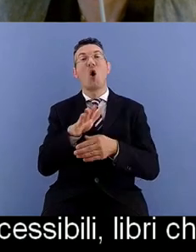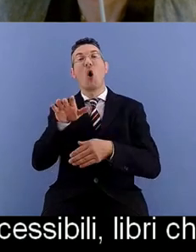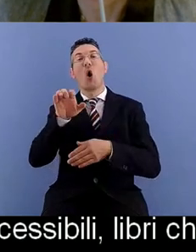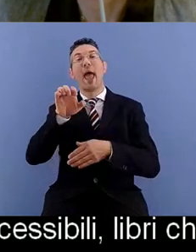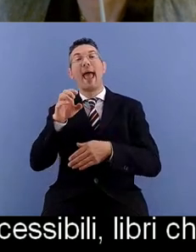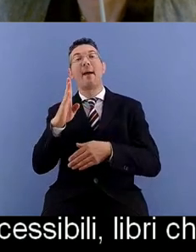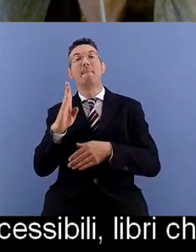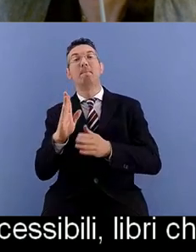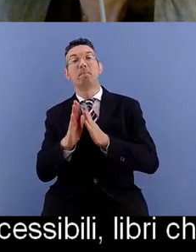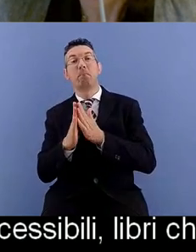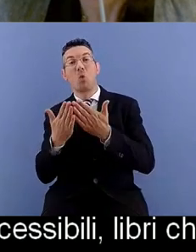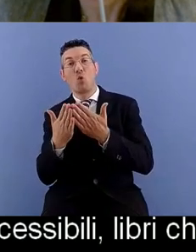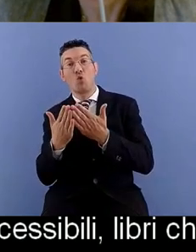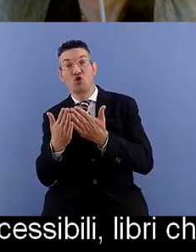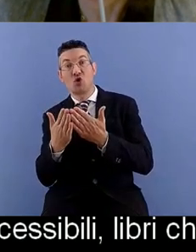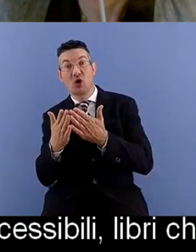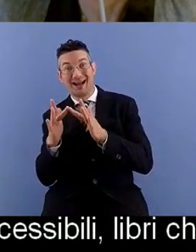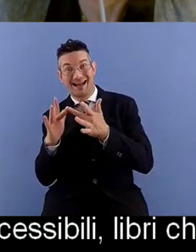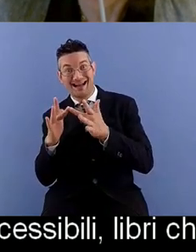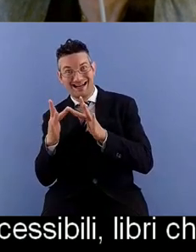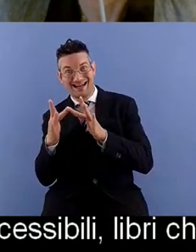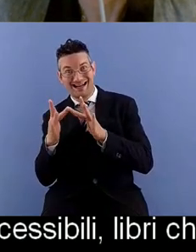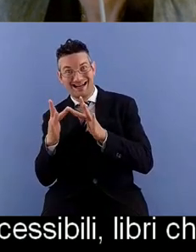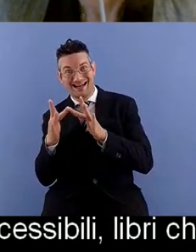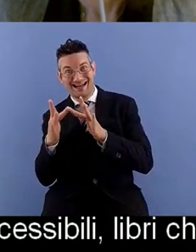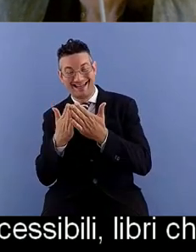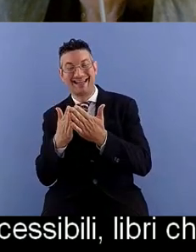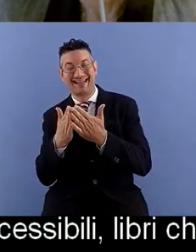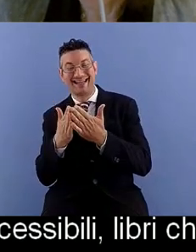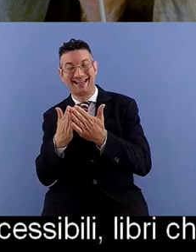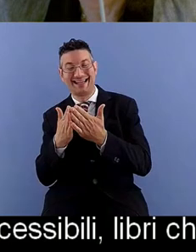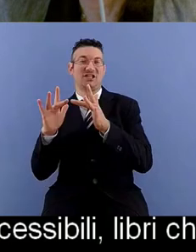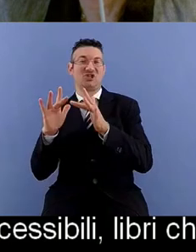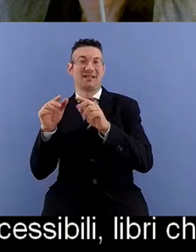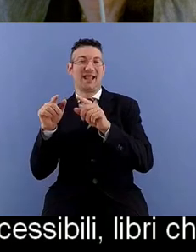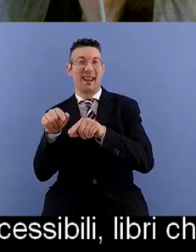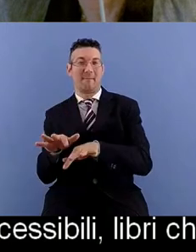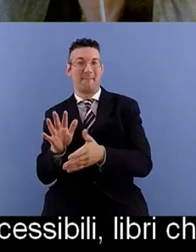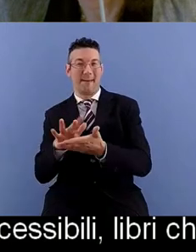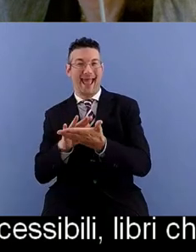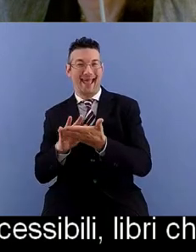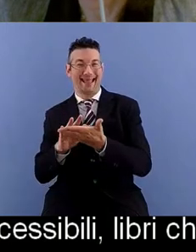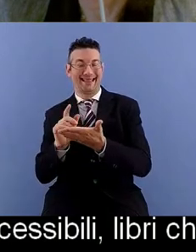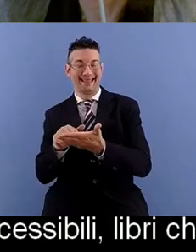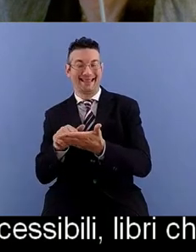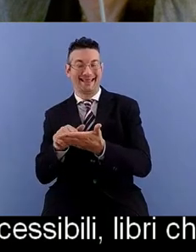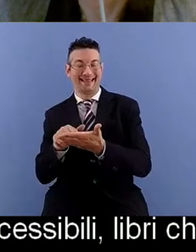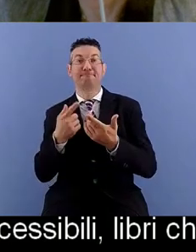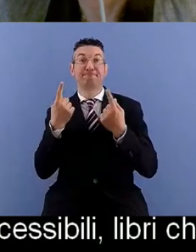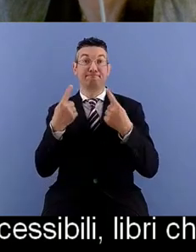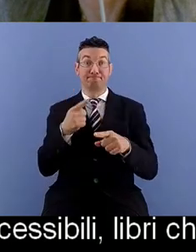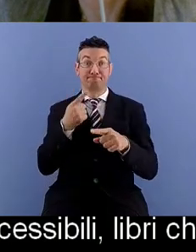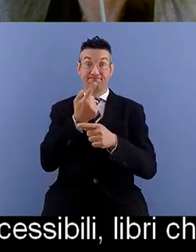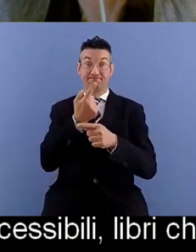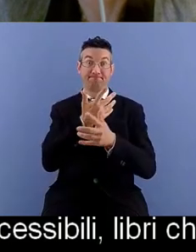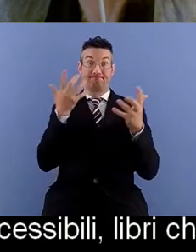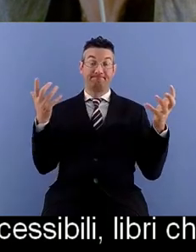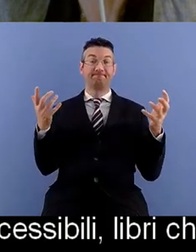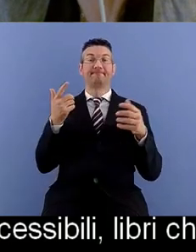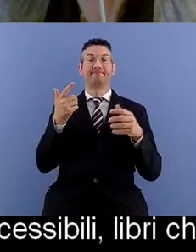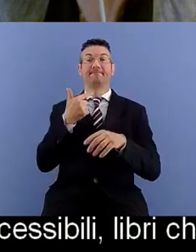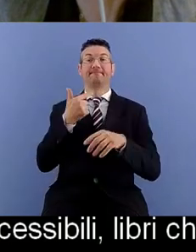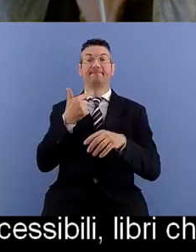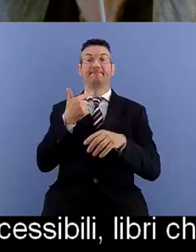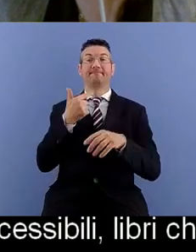accessibili digitalmente ci dicono che in prossimo futuro le competenze del designer